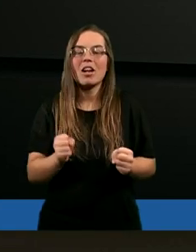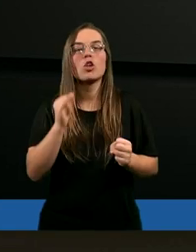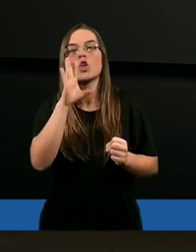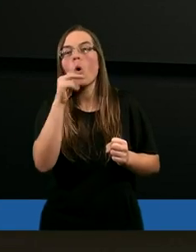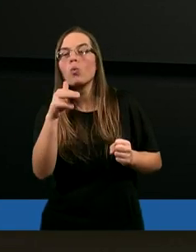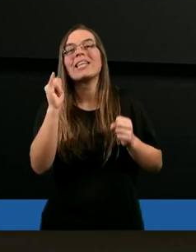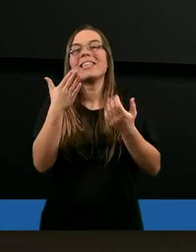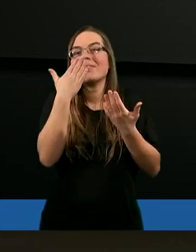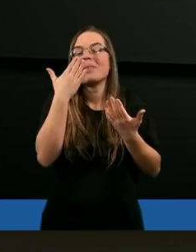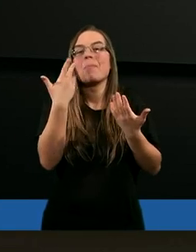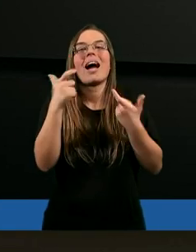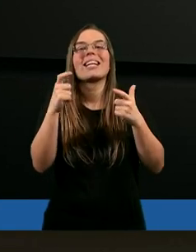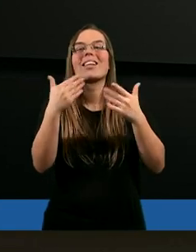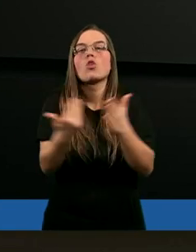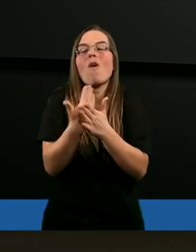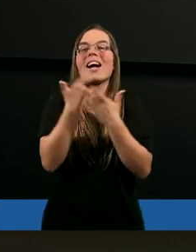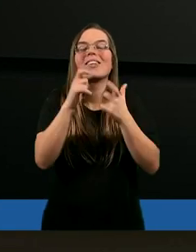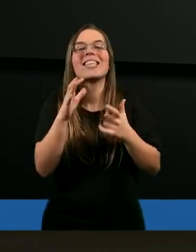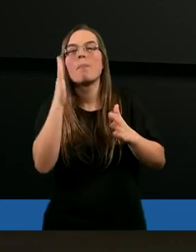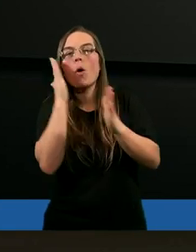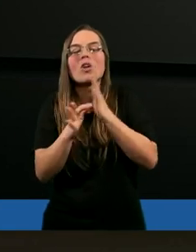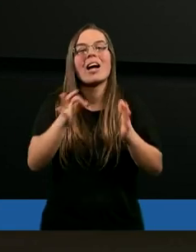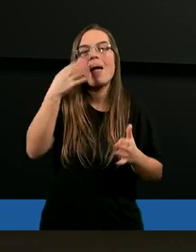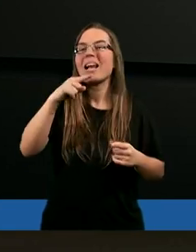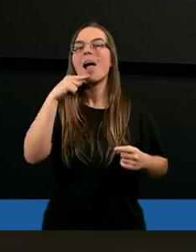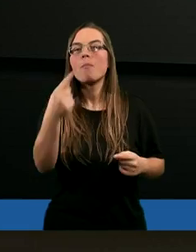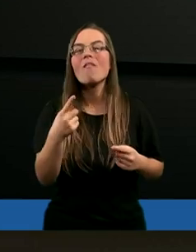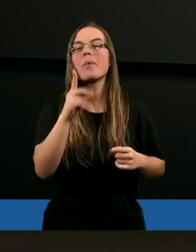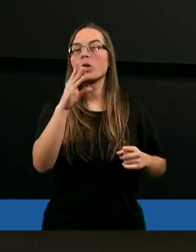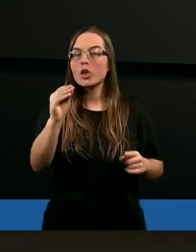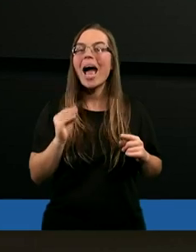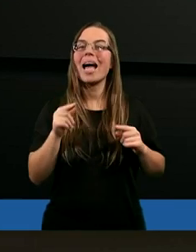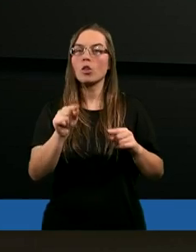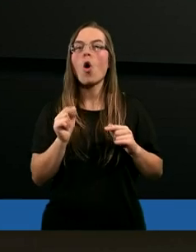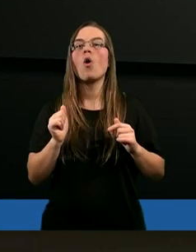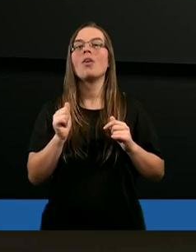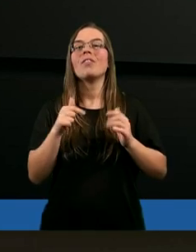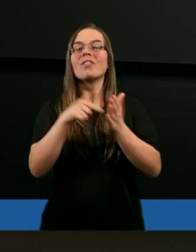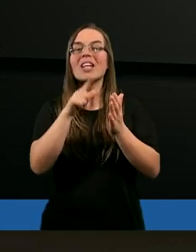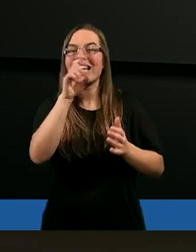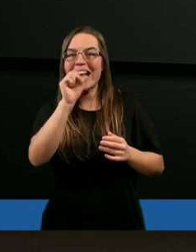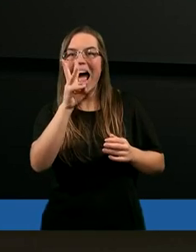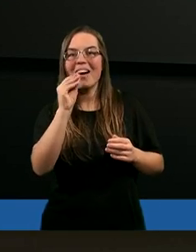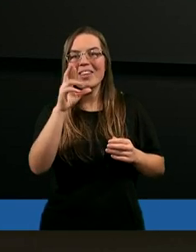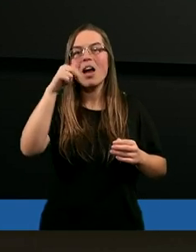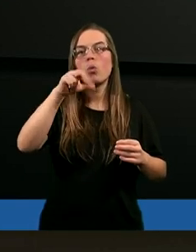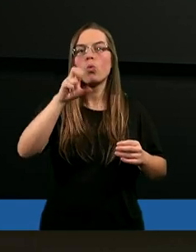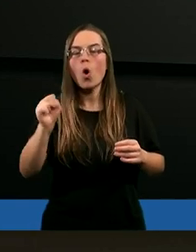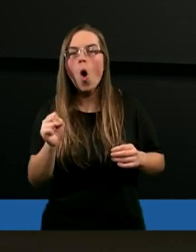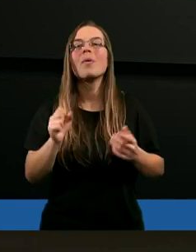nie powiem chyba nic nowego, nic odkrywczego, że z tą zawieruchą to